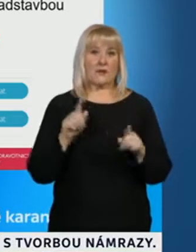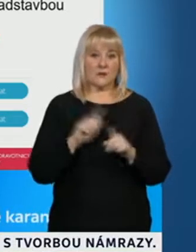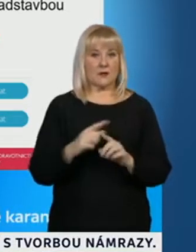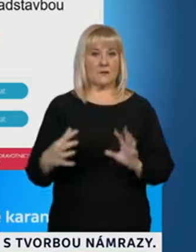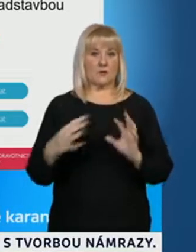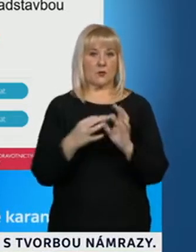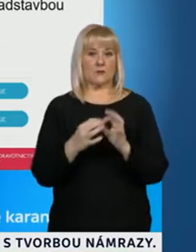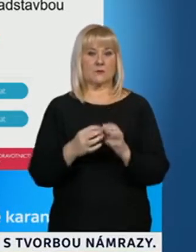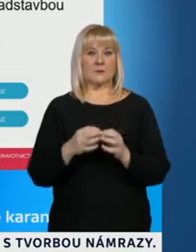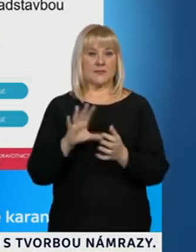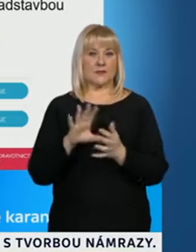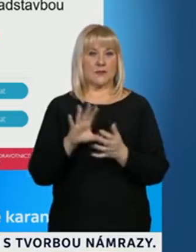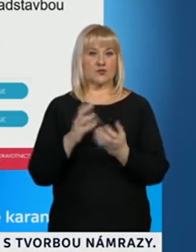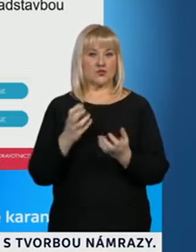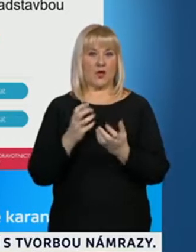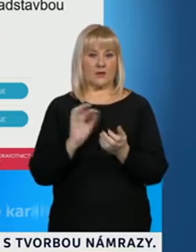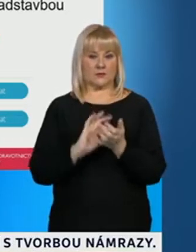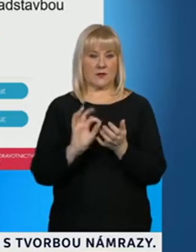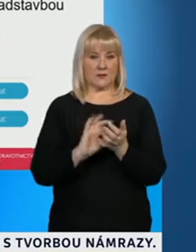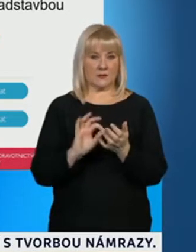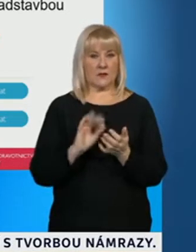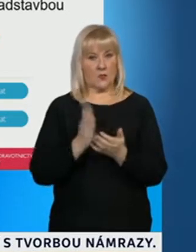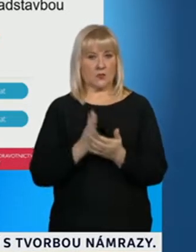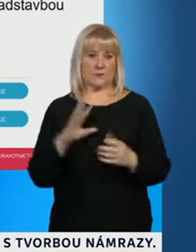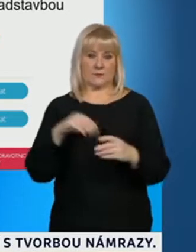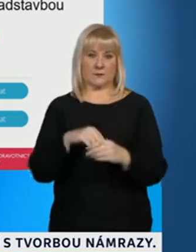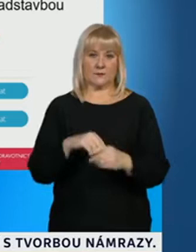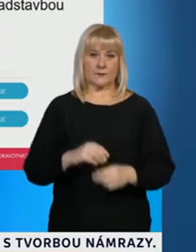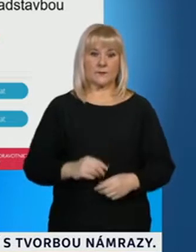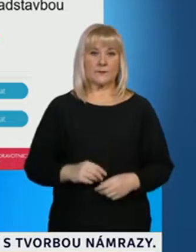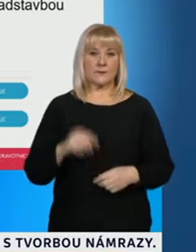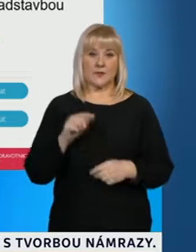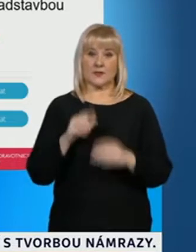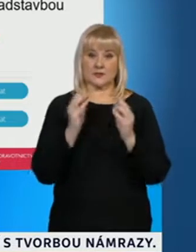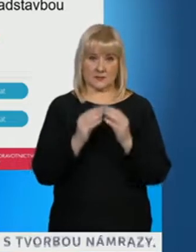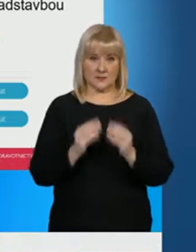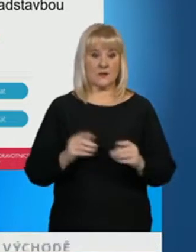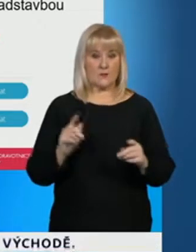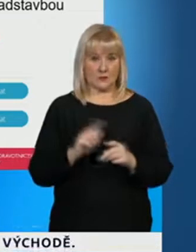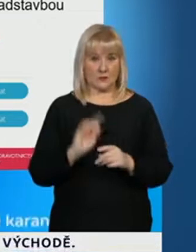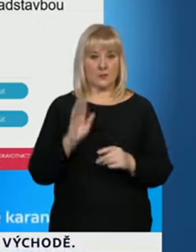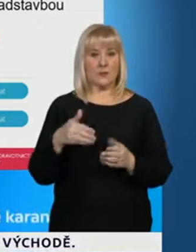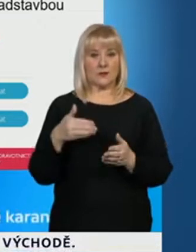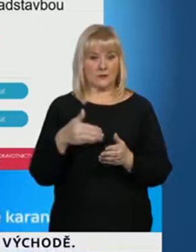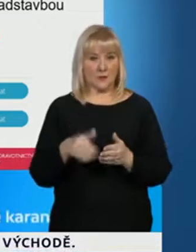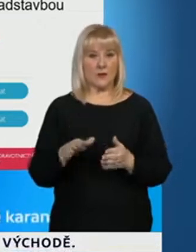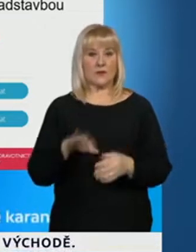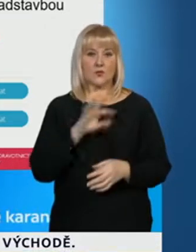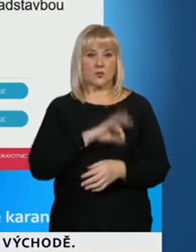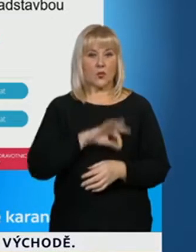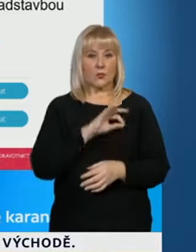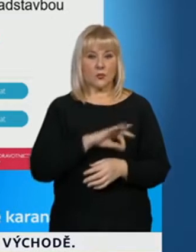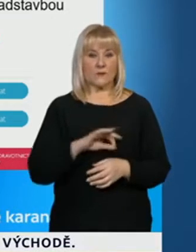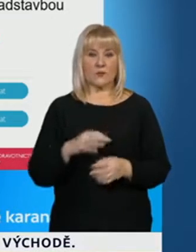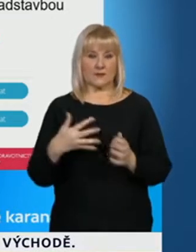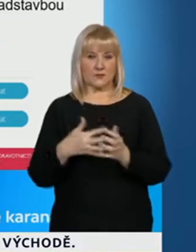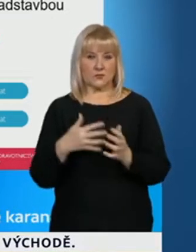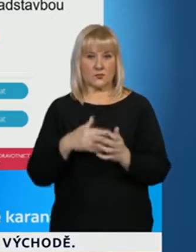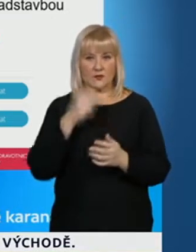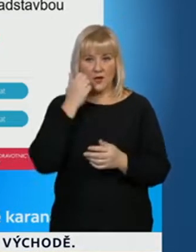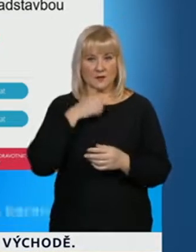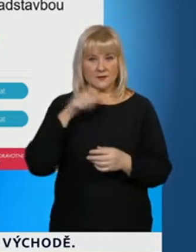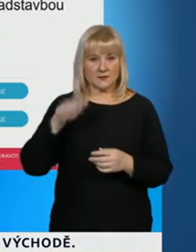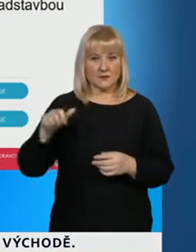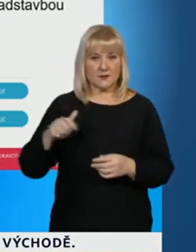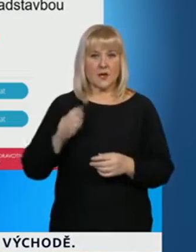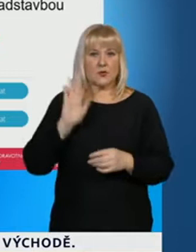centrální žádanku. Tady tento systém bude dále rozvinout i na další fázi takzvaného dobrovolného testování občanů, tak